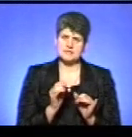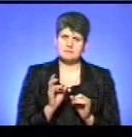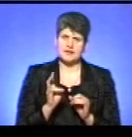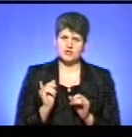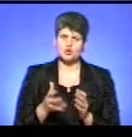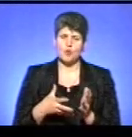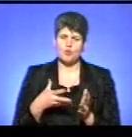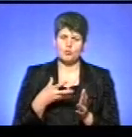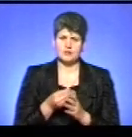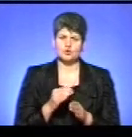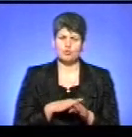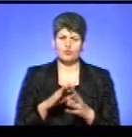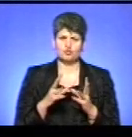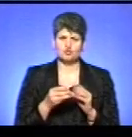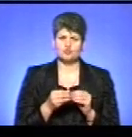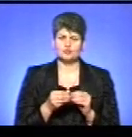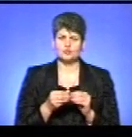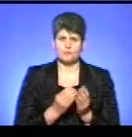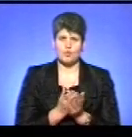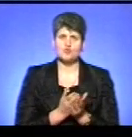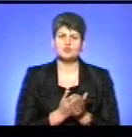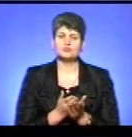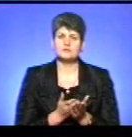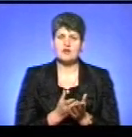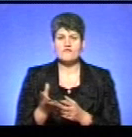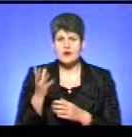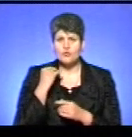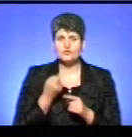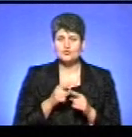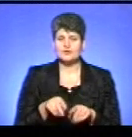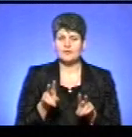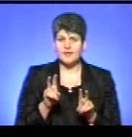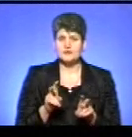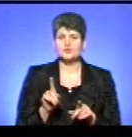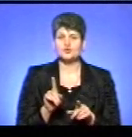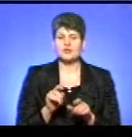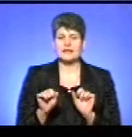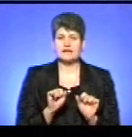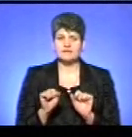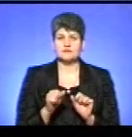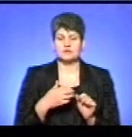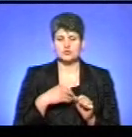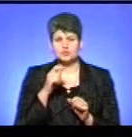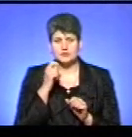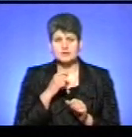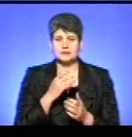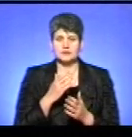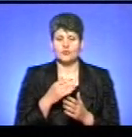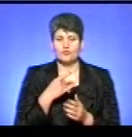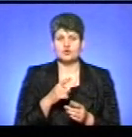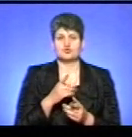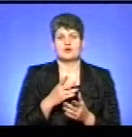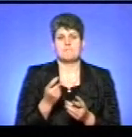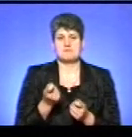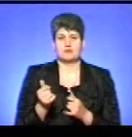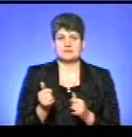щоб оплачувати повну суму комунальних послуг? Тобто, враховуючи цю тезу, що все ж таки керівництво нашої країни запевняє, що малозабезпечений